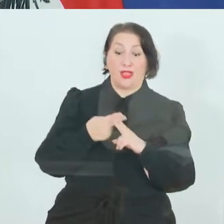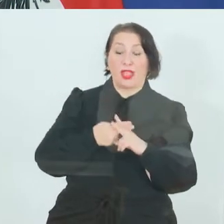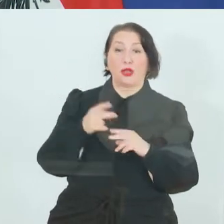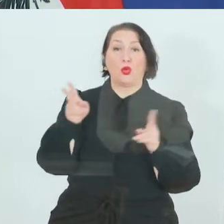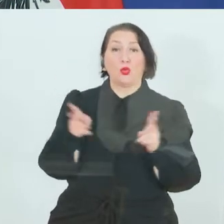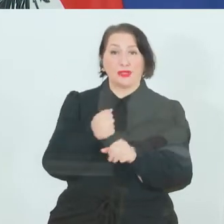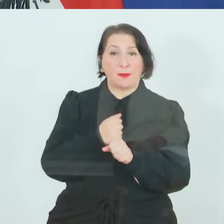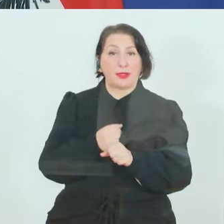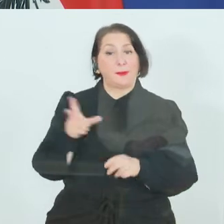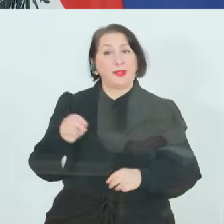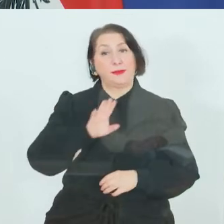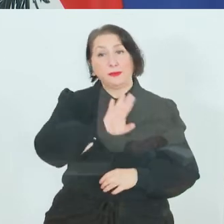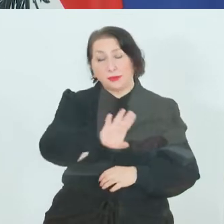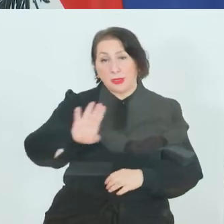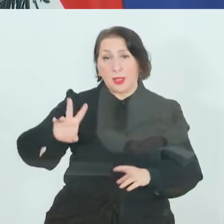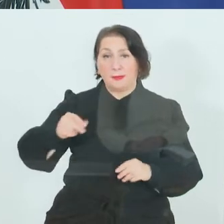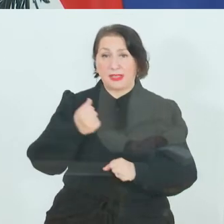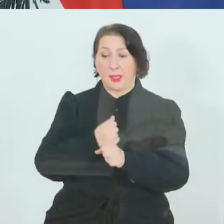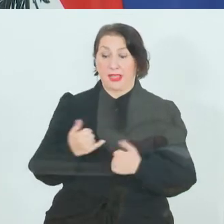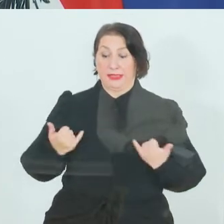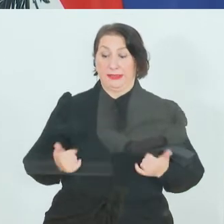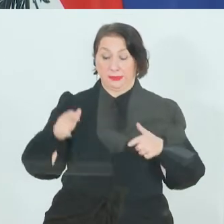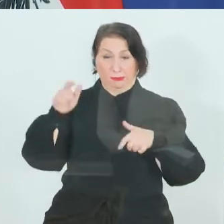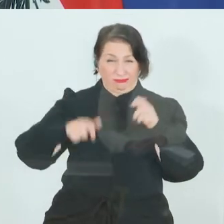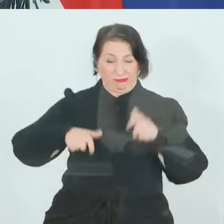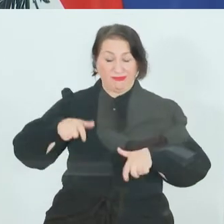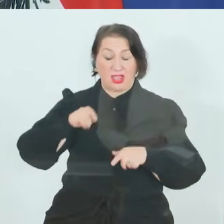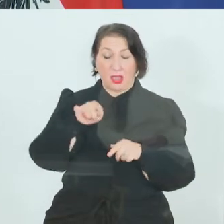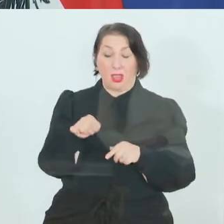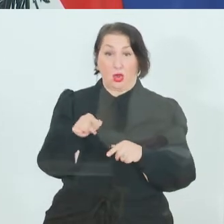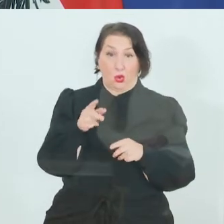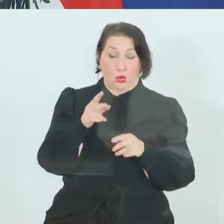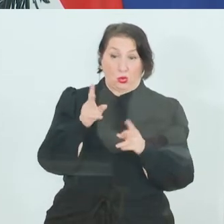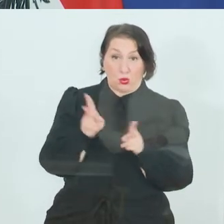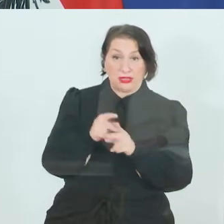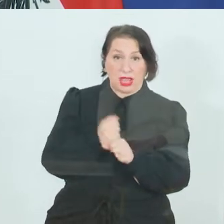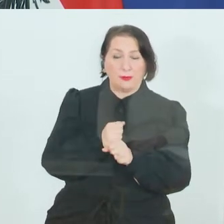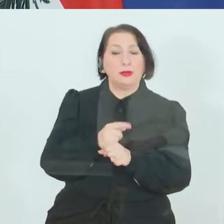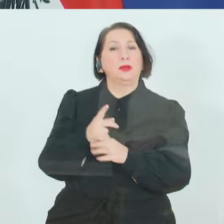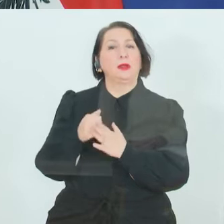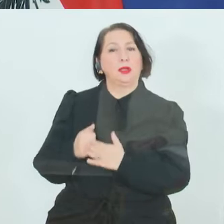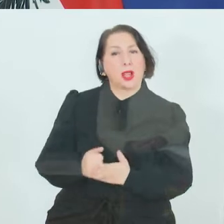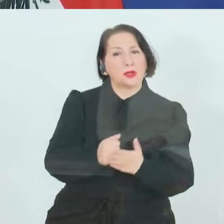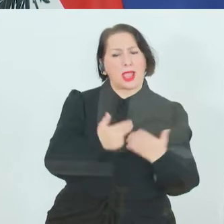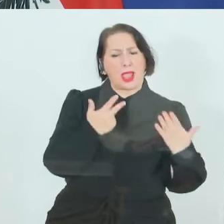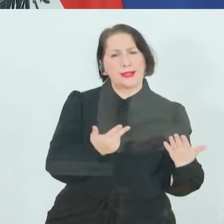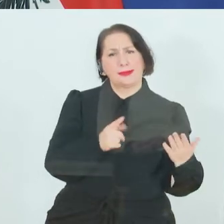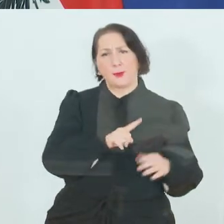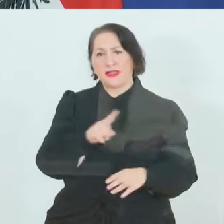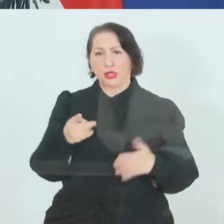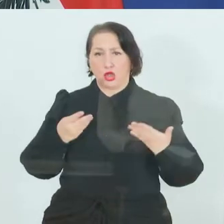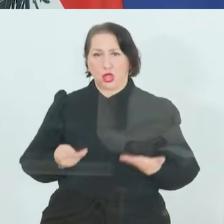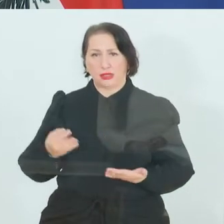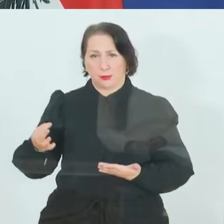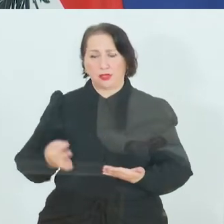ihren Mitarbeiterinnen und Mitarbeitern, die sich in Kurzarbeit befinden, unterstützen wir nicht nur mit dem Gehalt zu 80 bis 90 Prozent